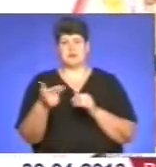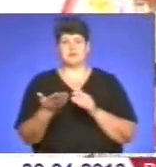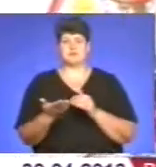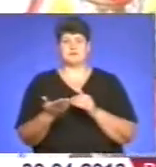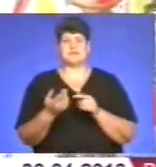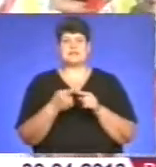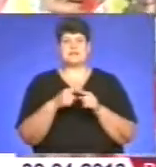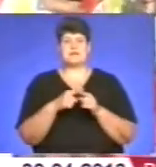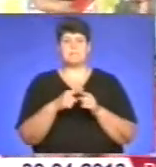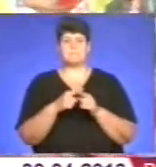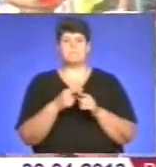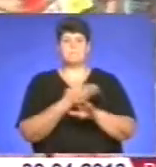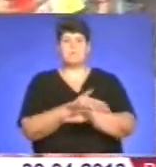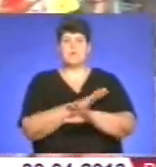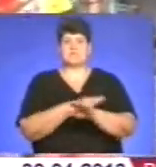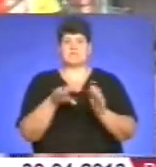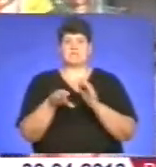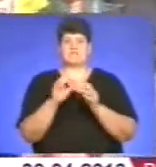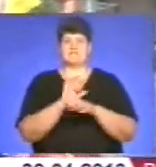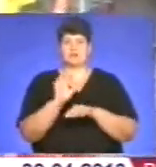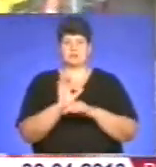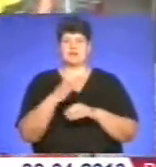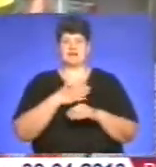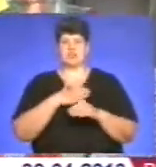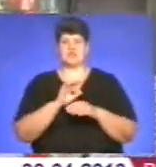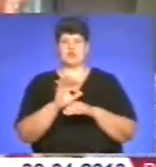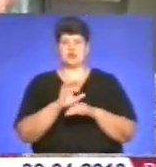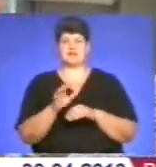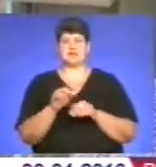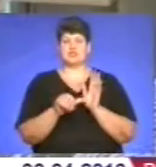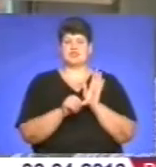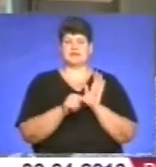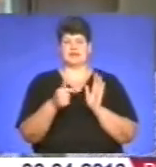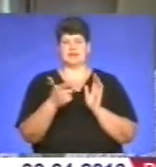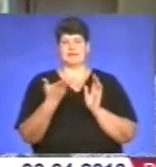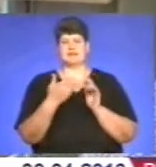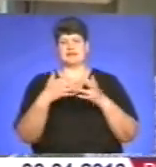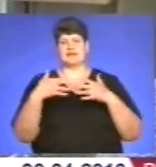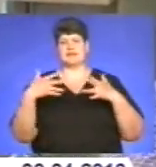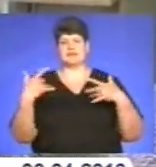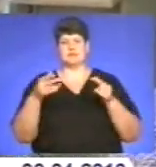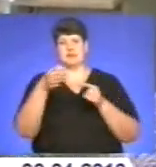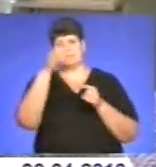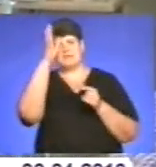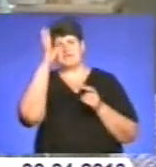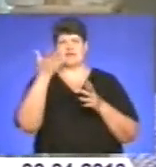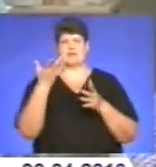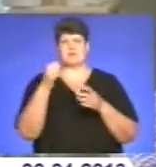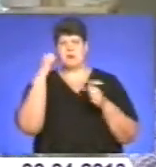Це польський виробник, наш виробник – 6 гривень. Такі з різними півниками, баранчиками,